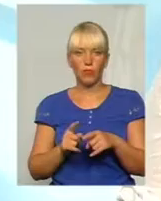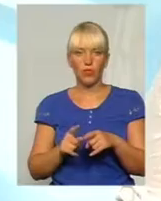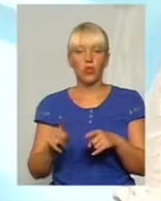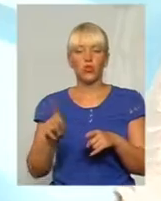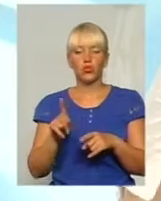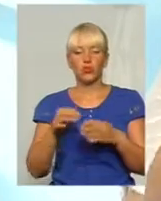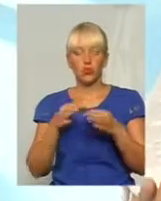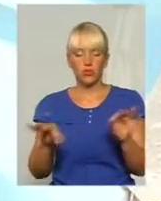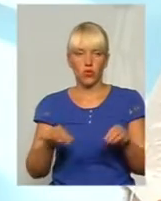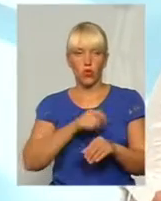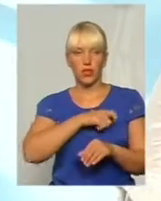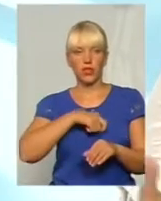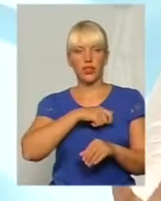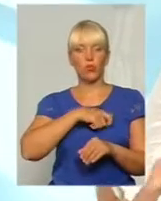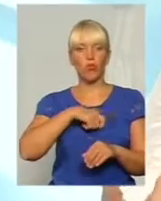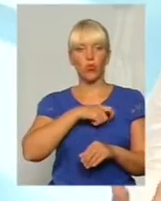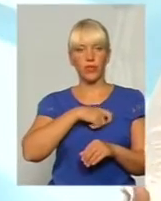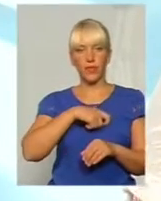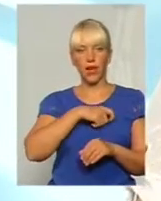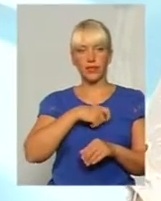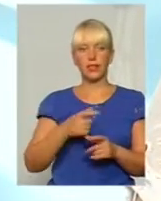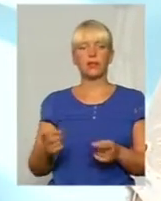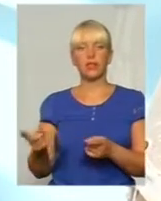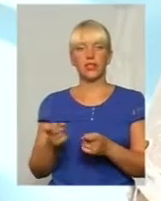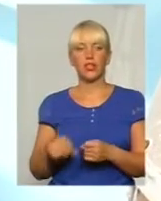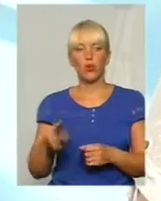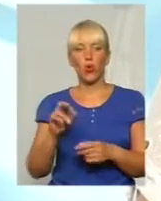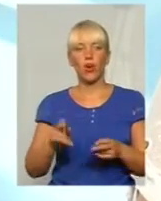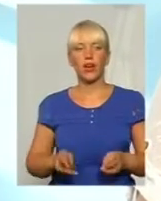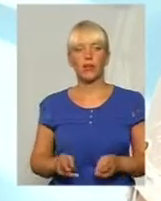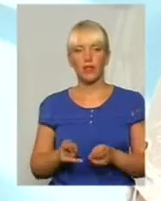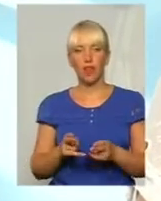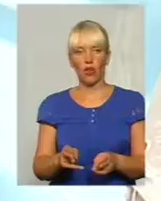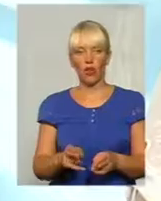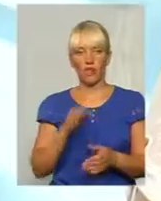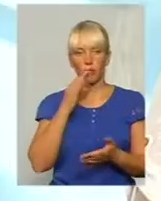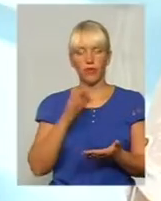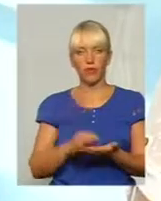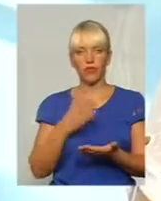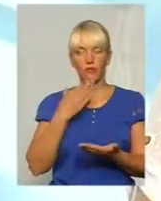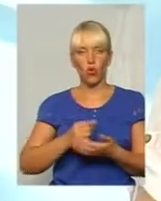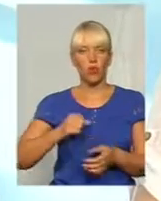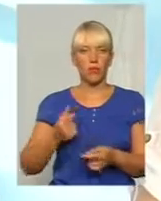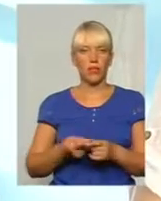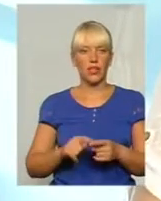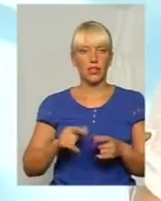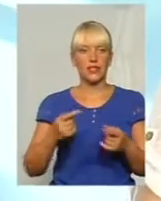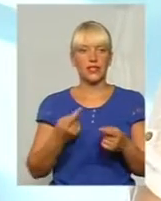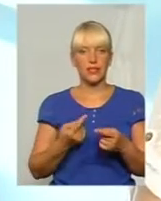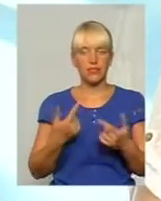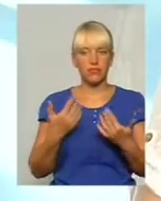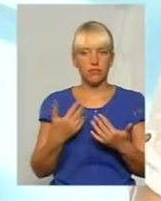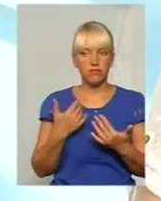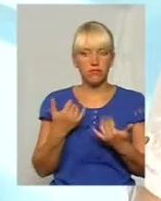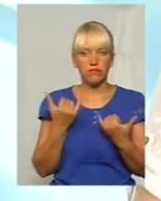притягати до кримінальної відповідальності свого колегу. Мене це завжди вражало, але тепер я вже це